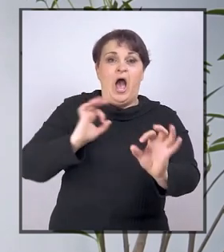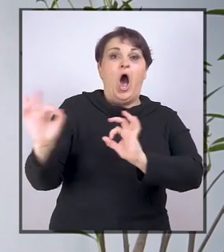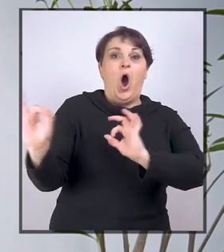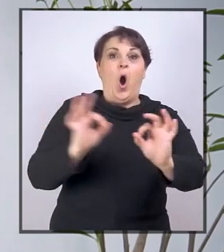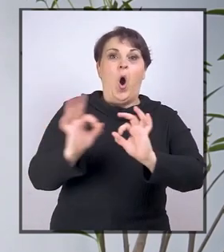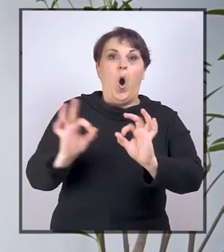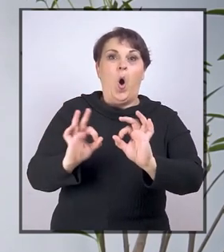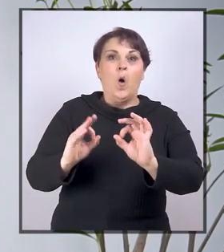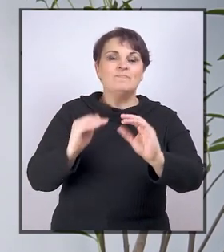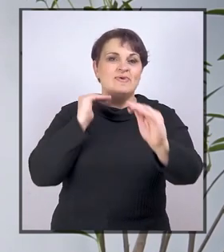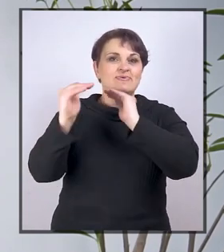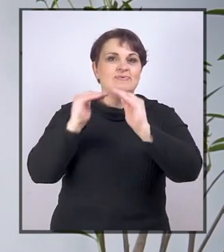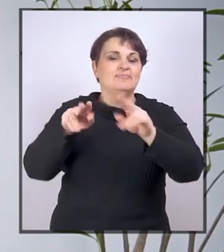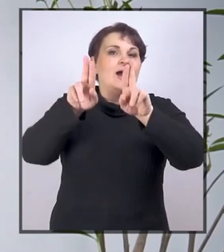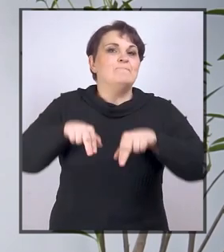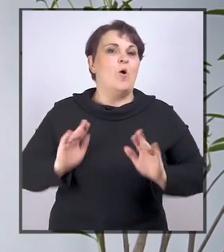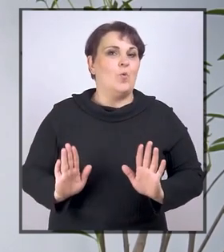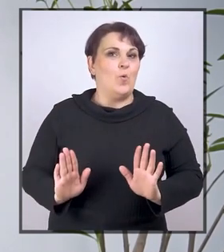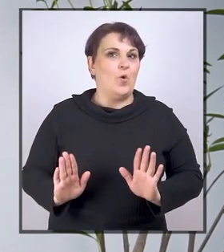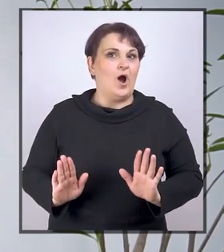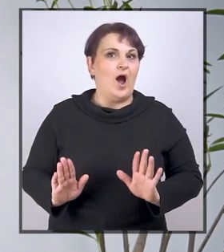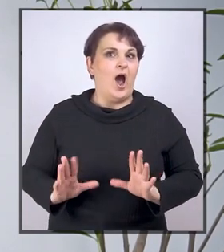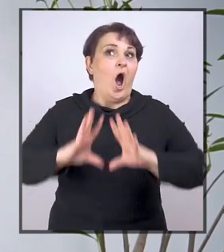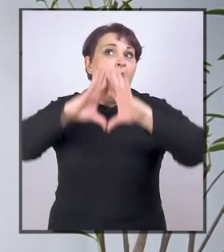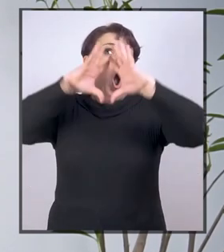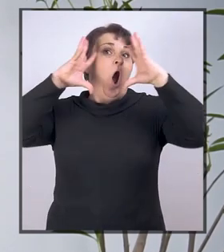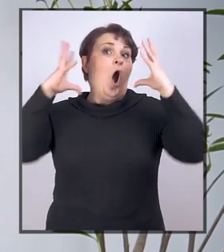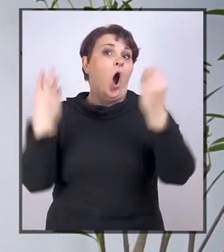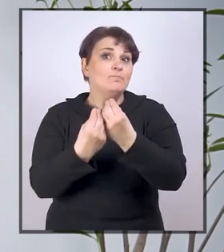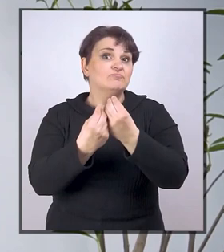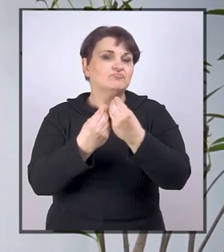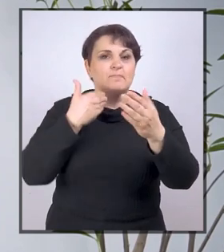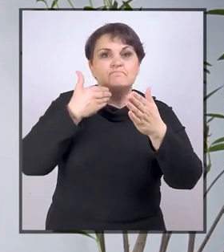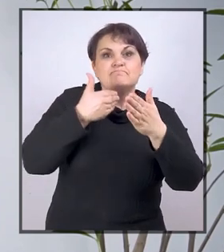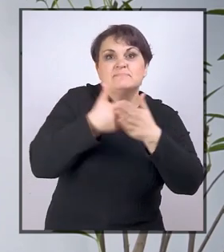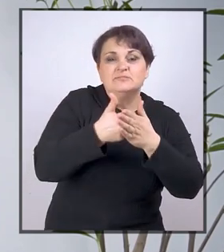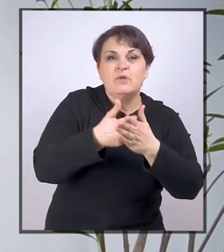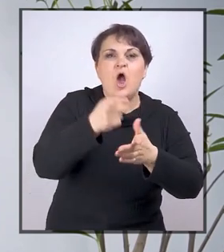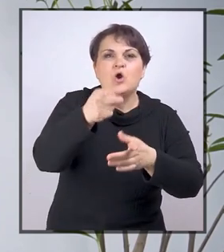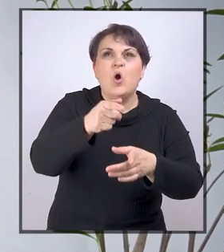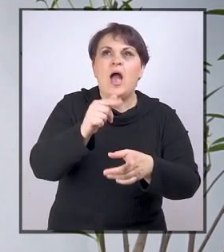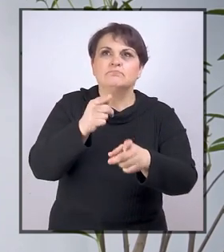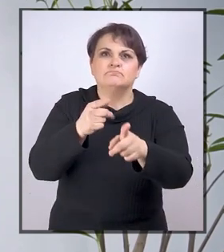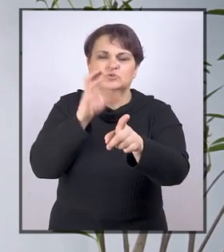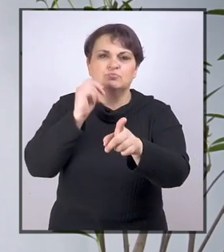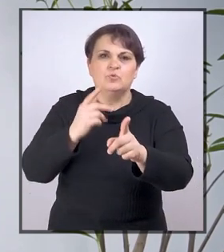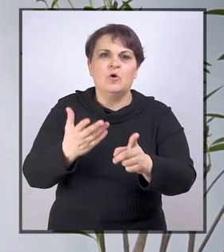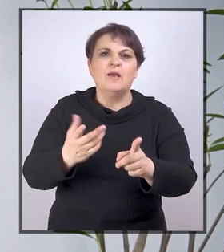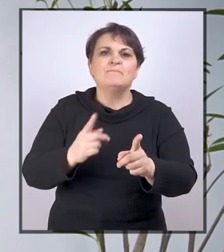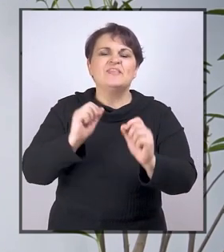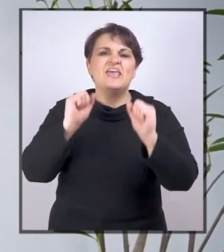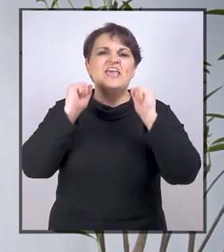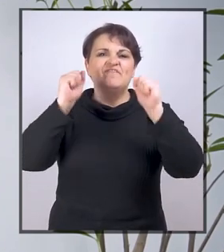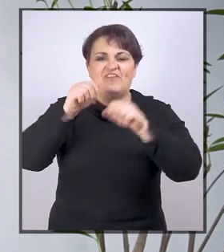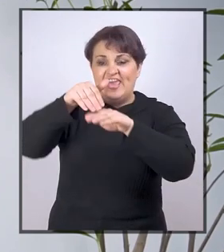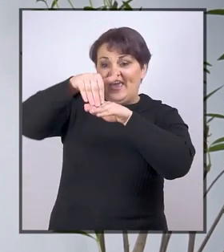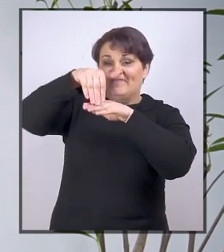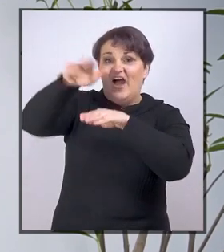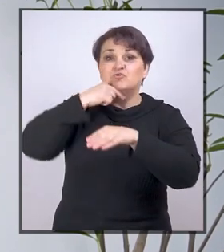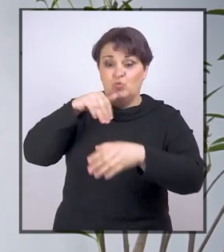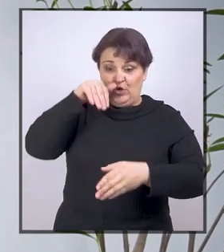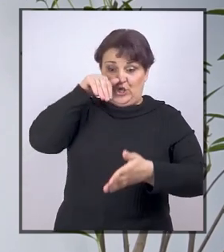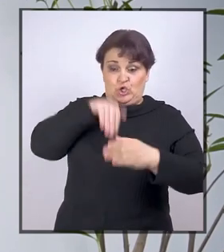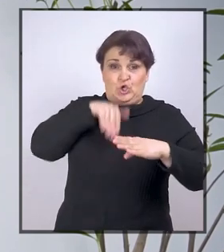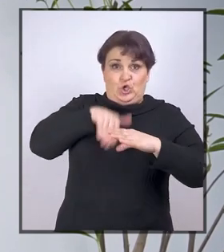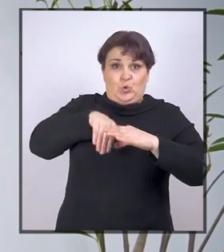obezbjedile jednake mogućnosti. Opšta pristupačnost koja uključuje fizičku,